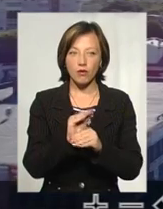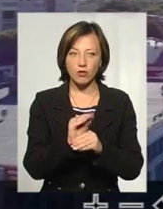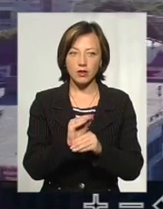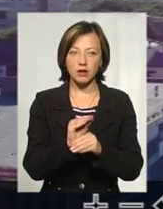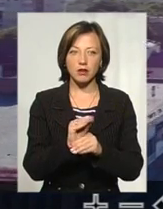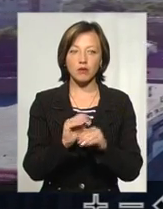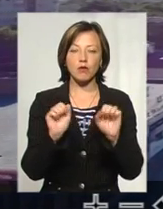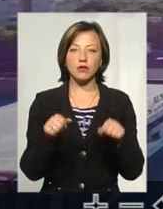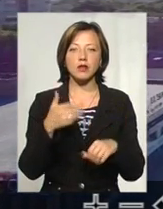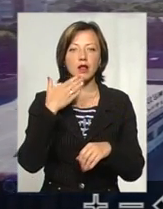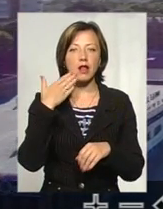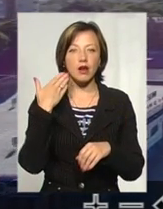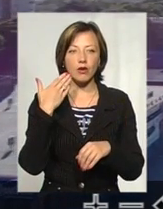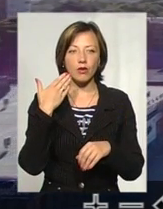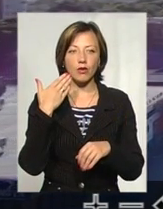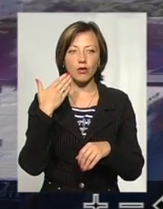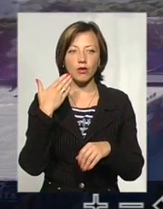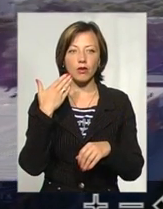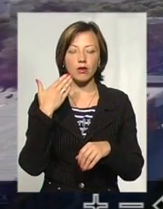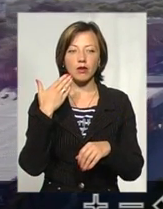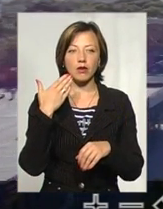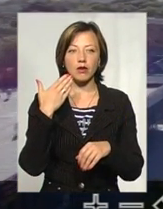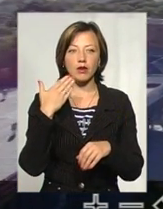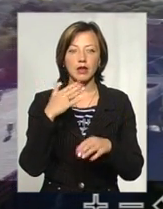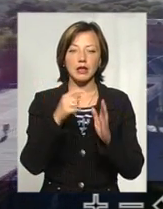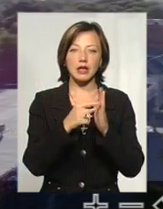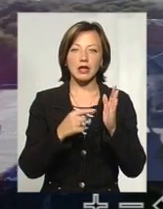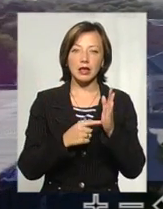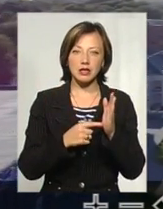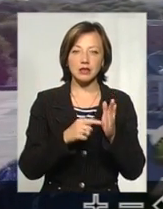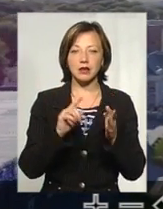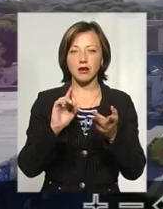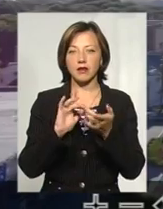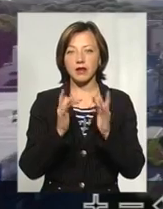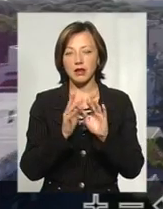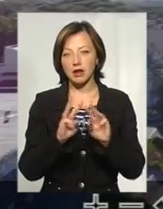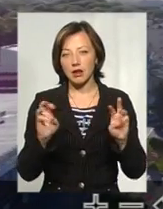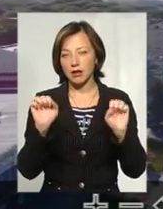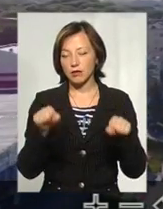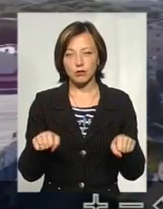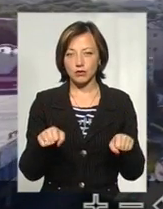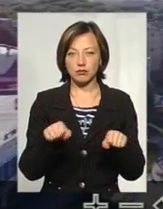Не можна буде легко ділитися в соцмережах, то популяризація проєкту дуже стрімко може